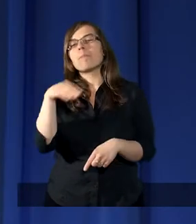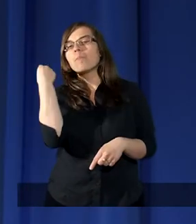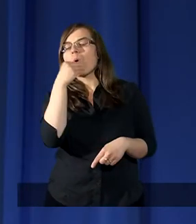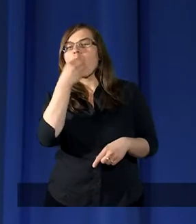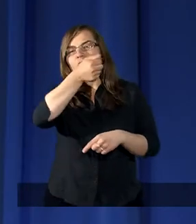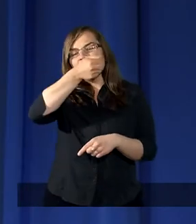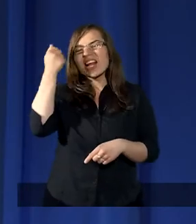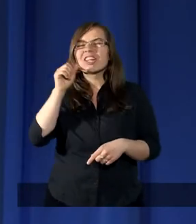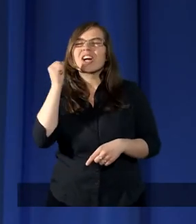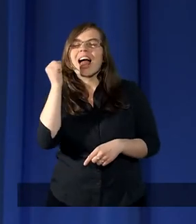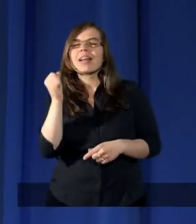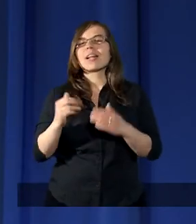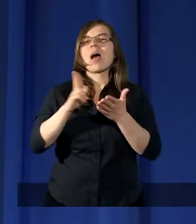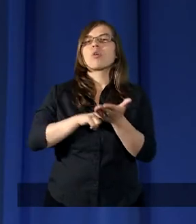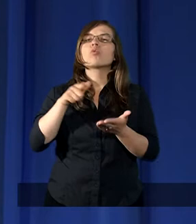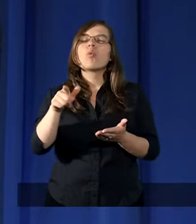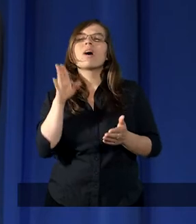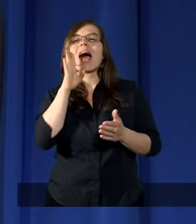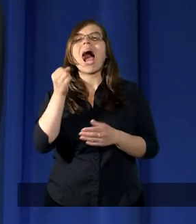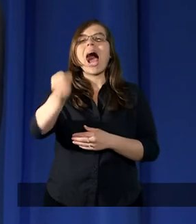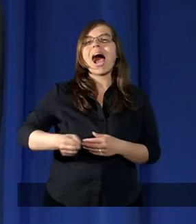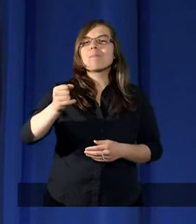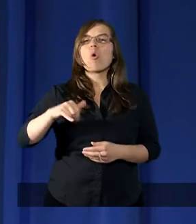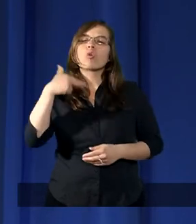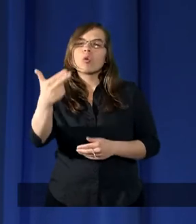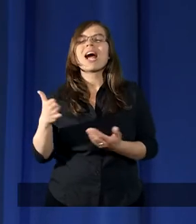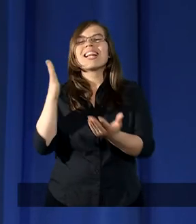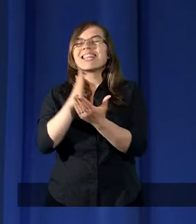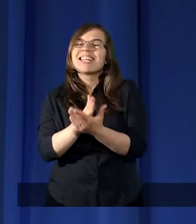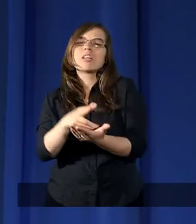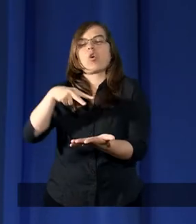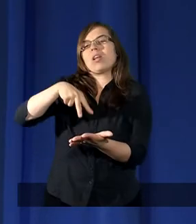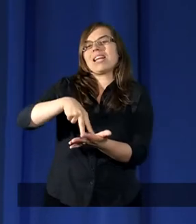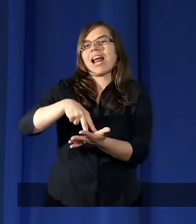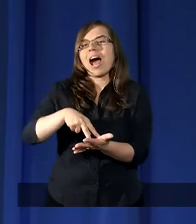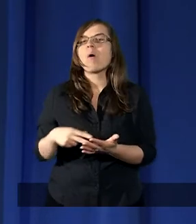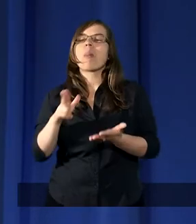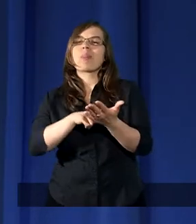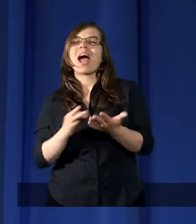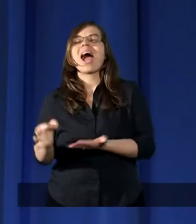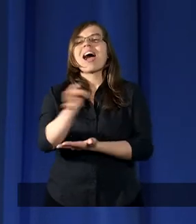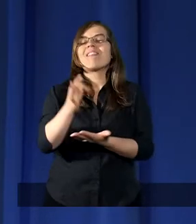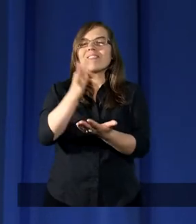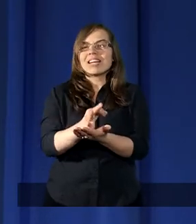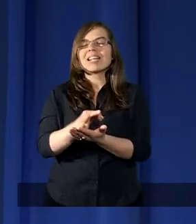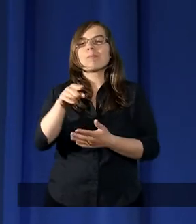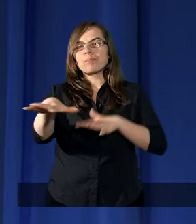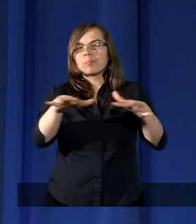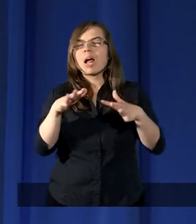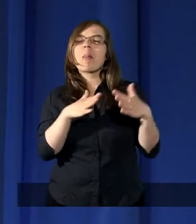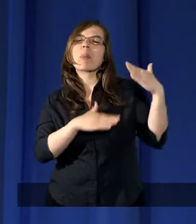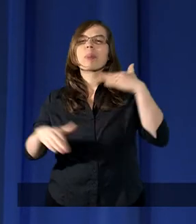szkliste, na którym apostoł Jan często stał na wyspie Patmos nad